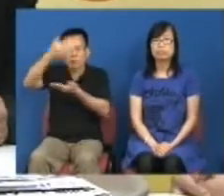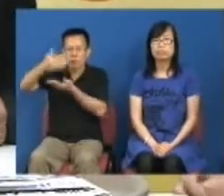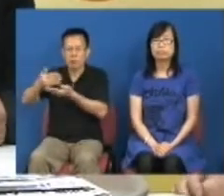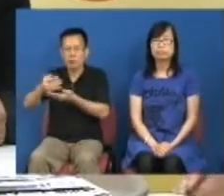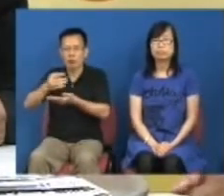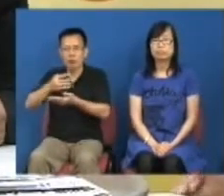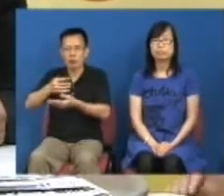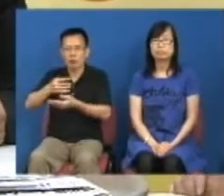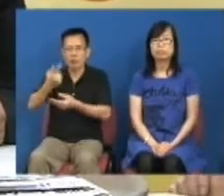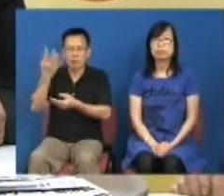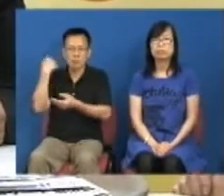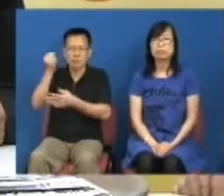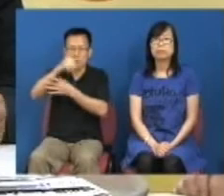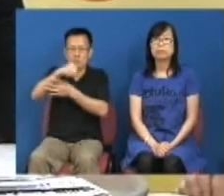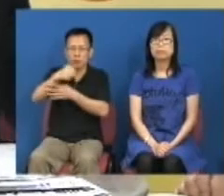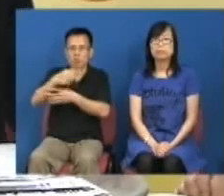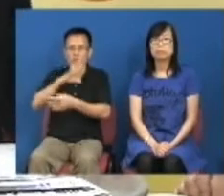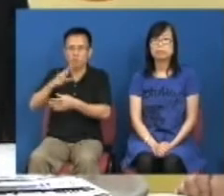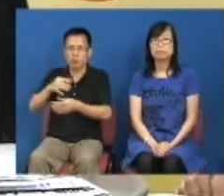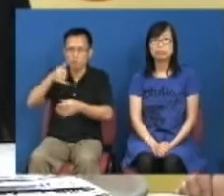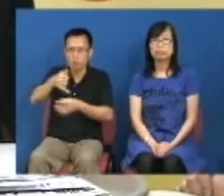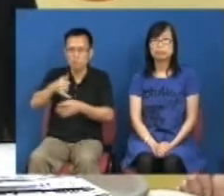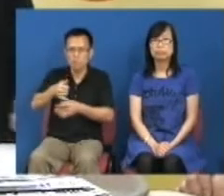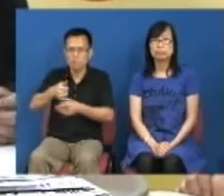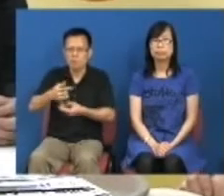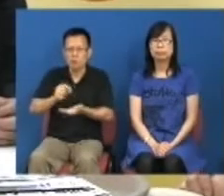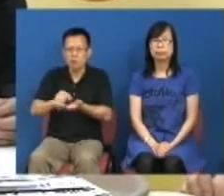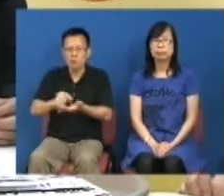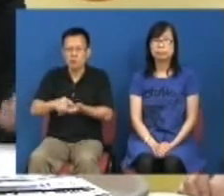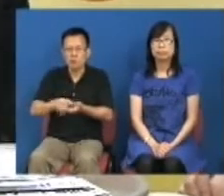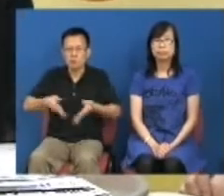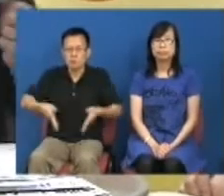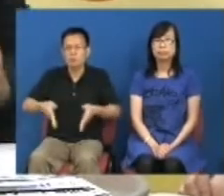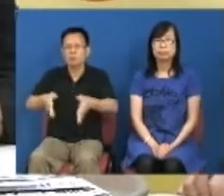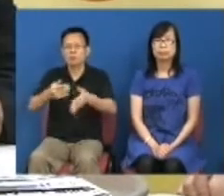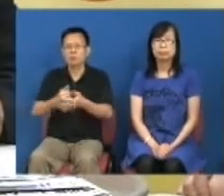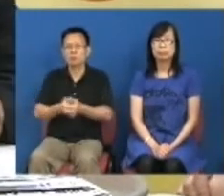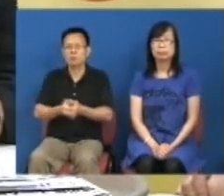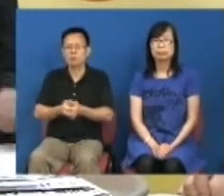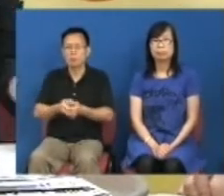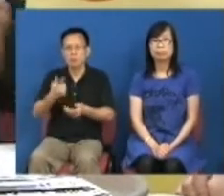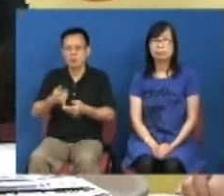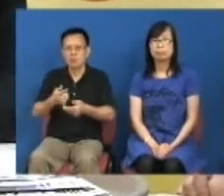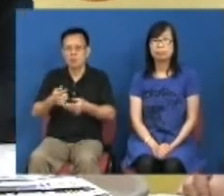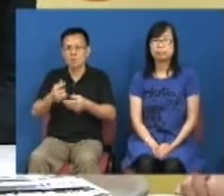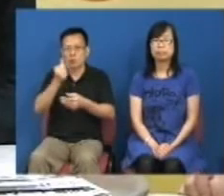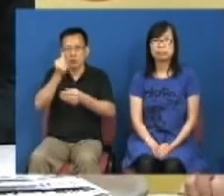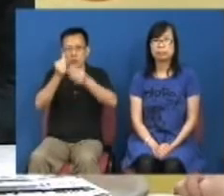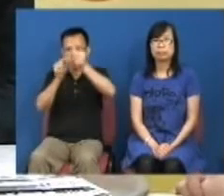加入房地产市场终于看来10月份的施政报告都要谈